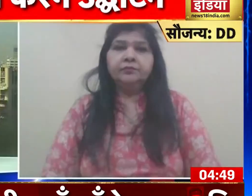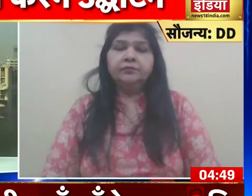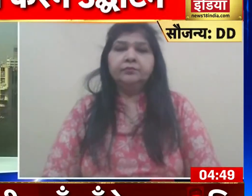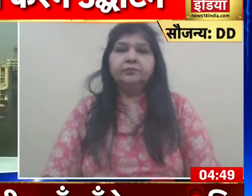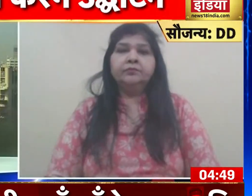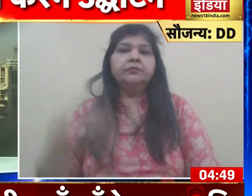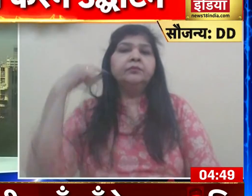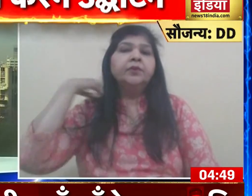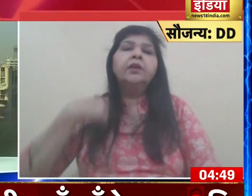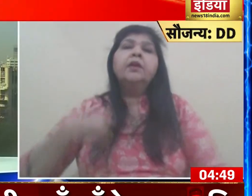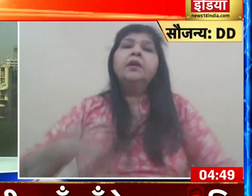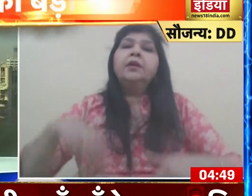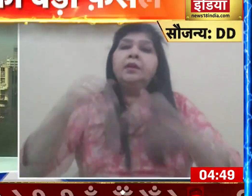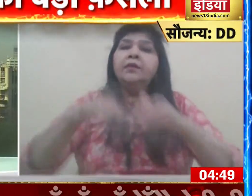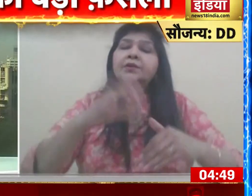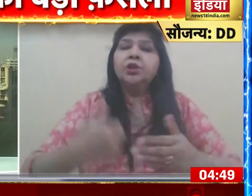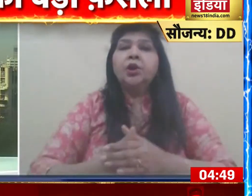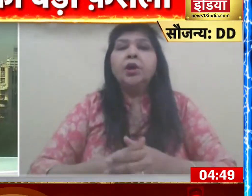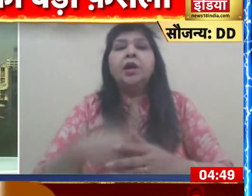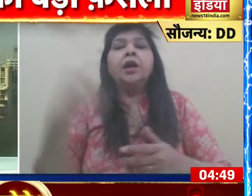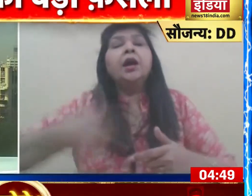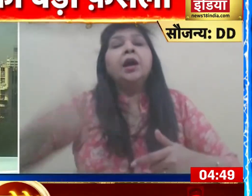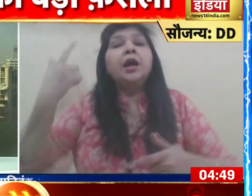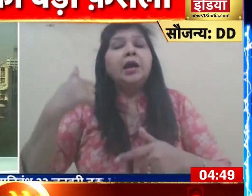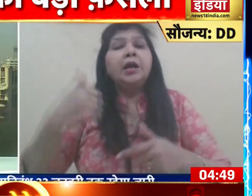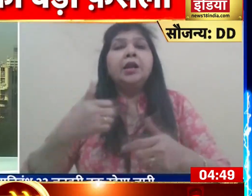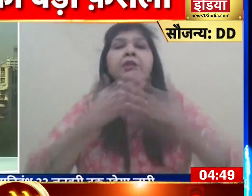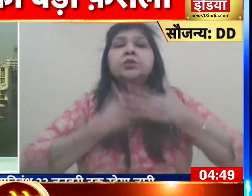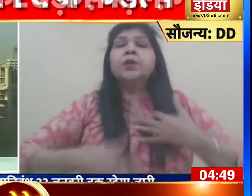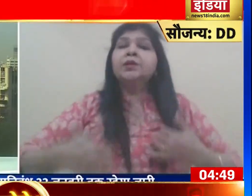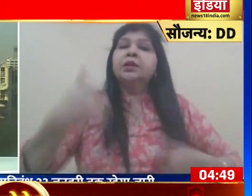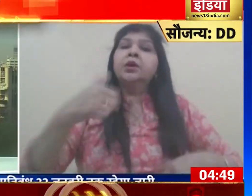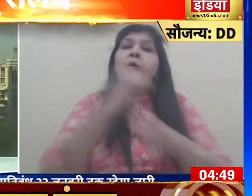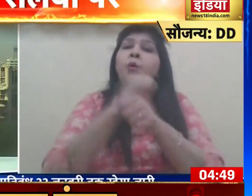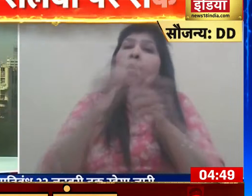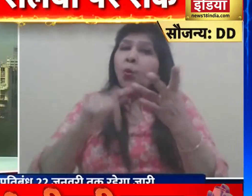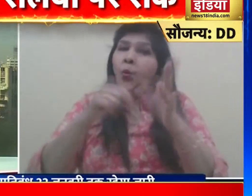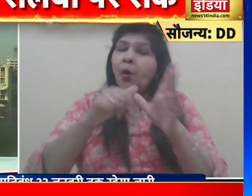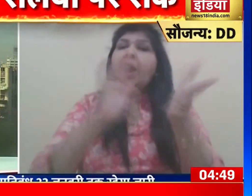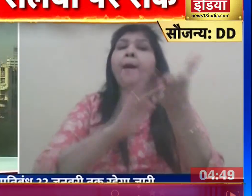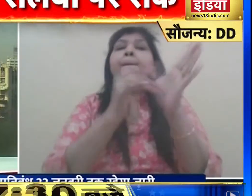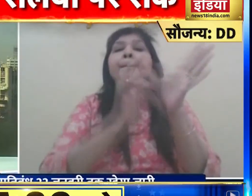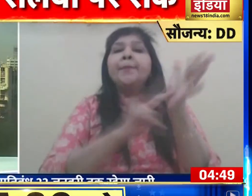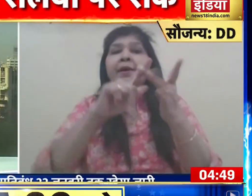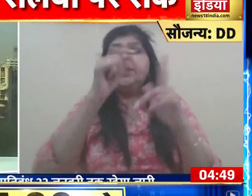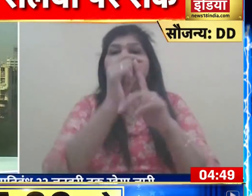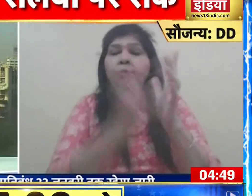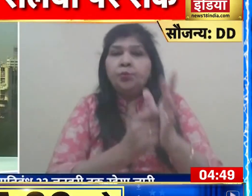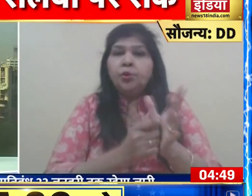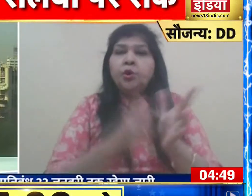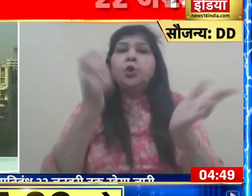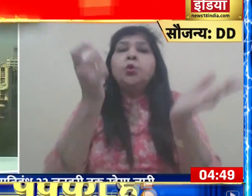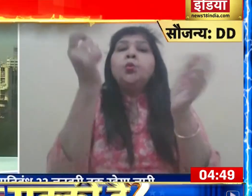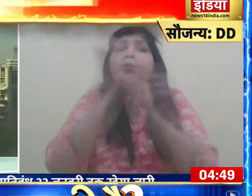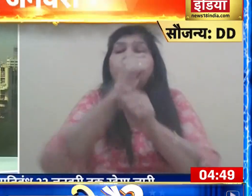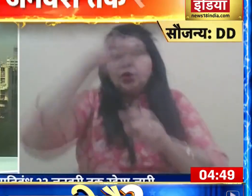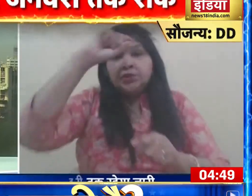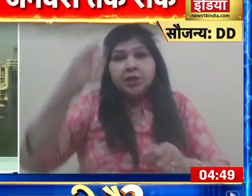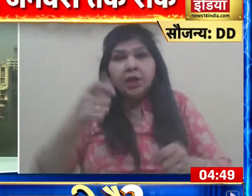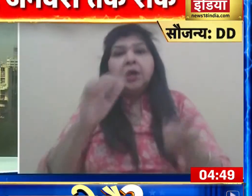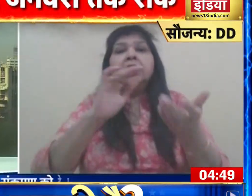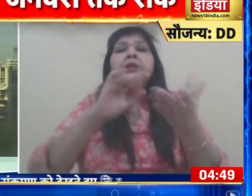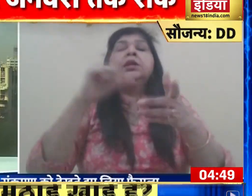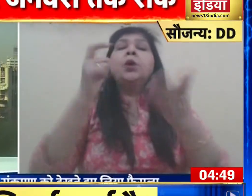निर्वाचन आयोग ने कल स्वास्त मंत्राले और गोवा, मडिपूर, पंजाब, उत्तरखंड और उत्तरप्रदेश के मुख सचीवों, स्वास्त